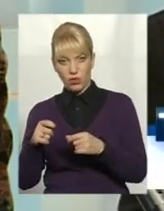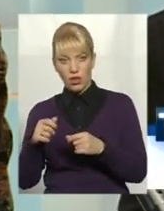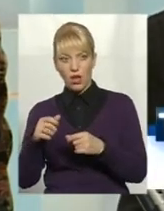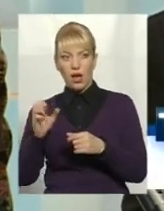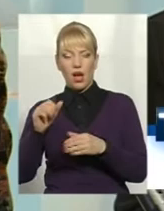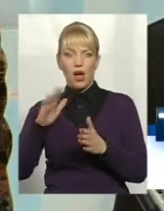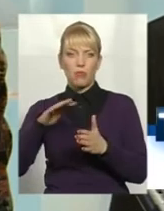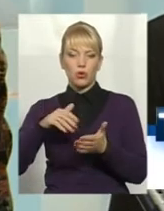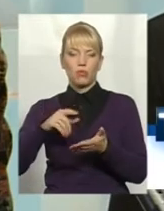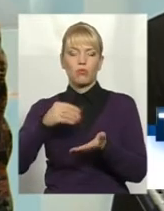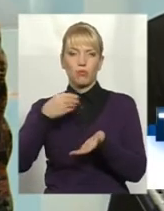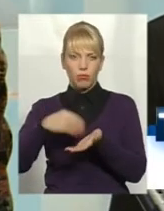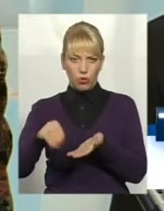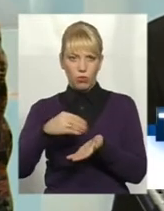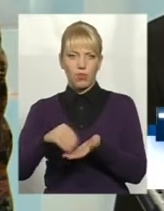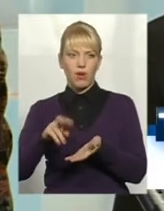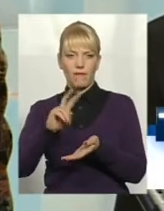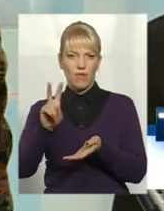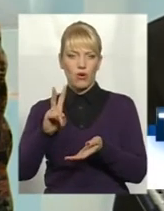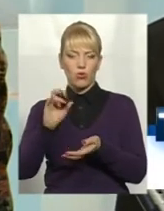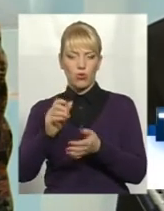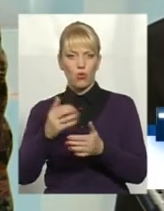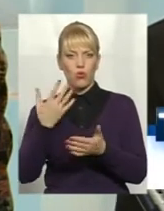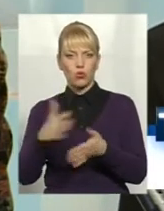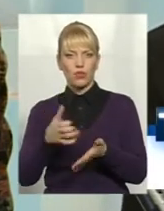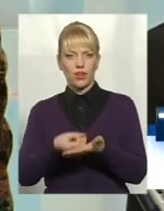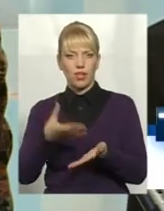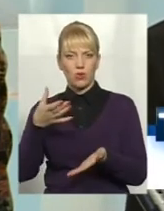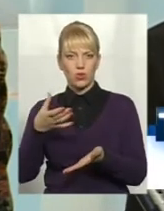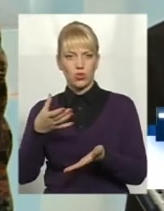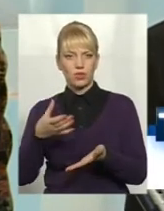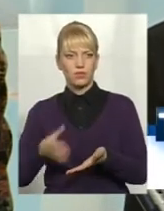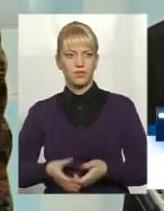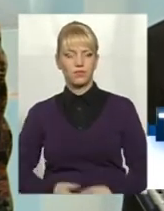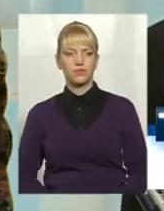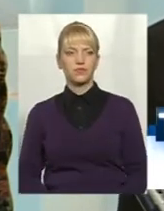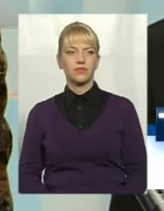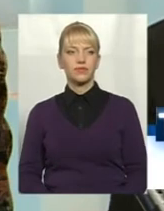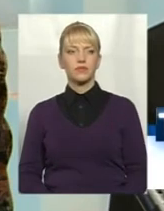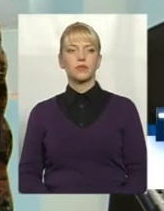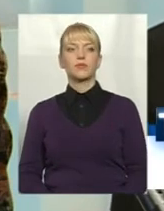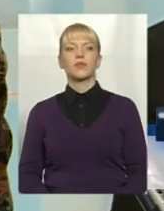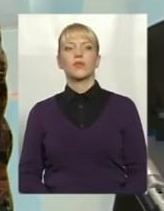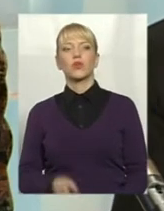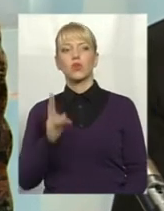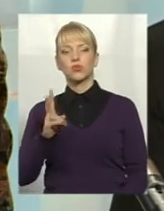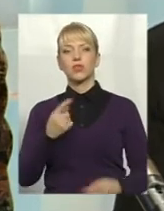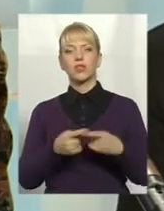продаж, а потім покупуєм туше валюту по курсе покупки. Я